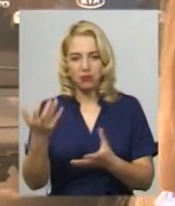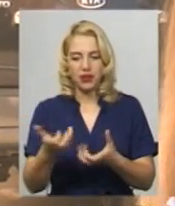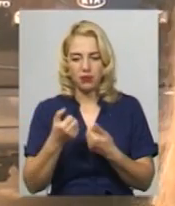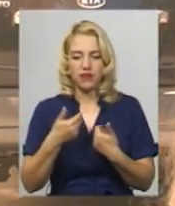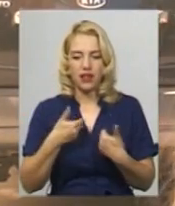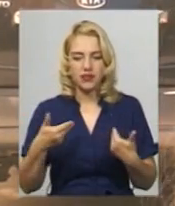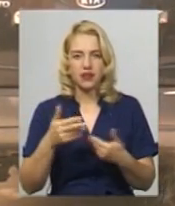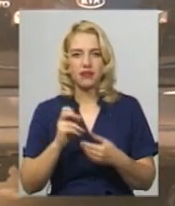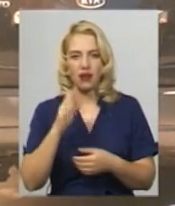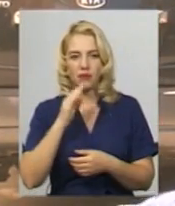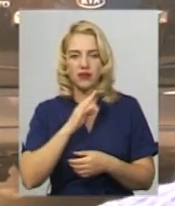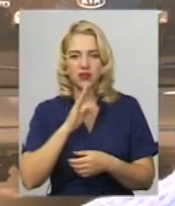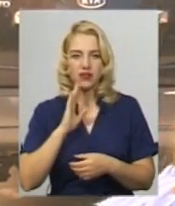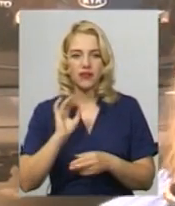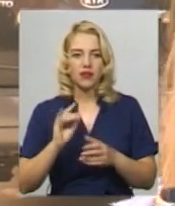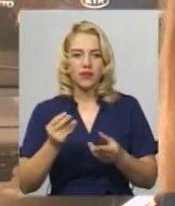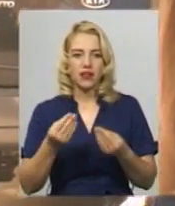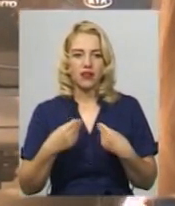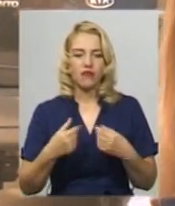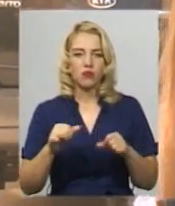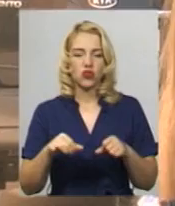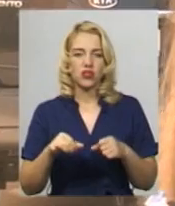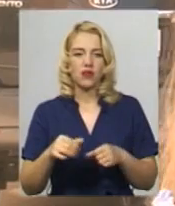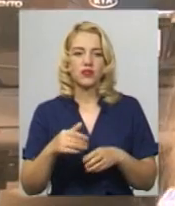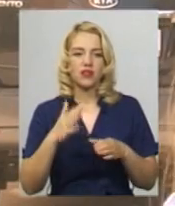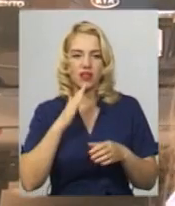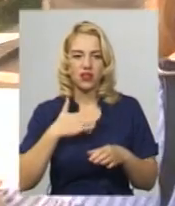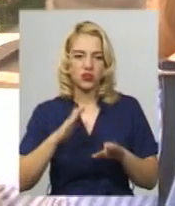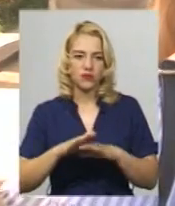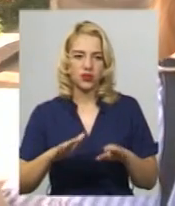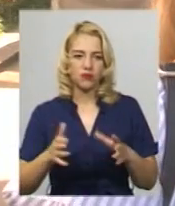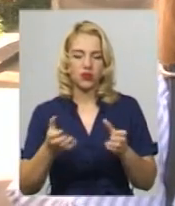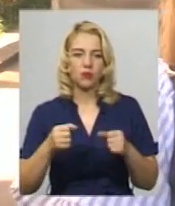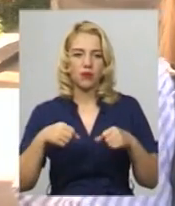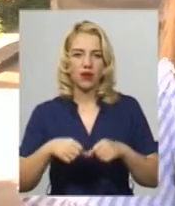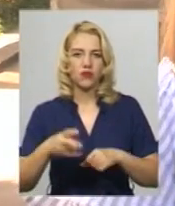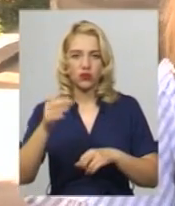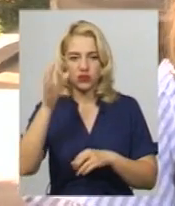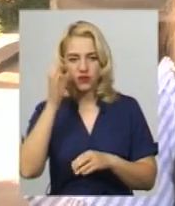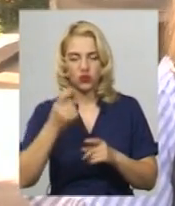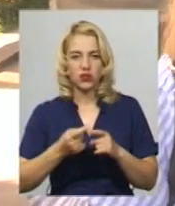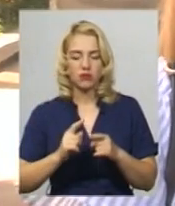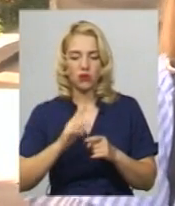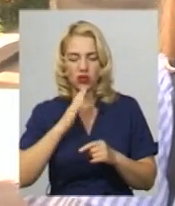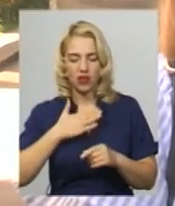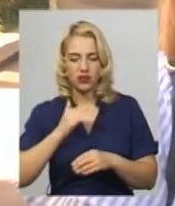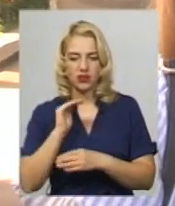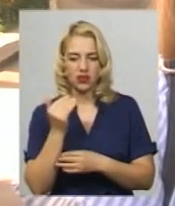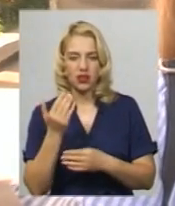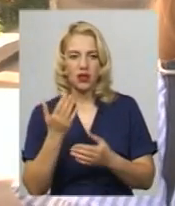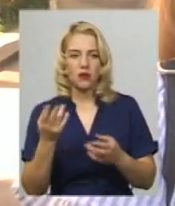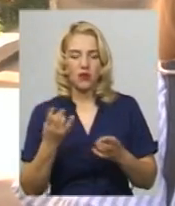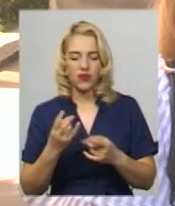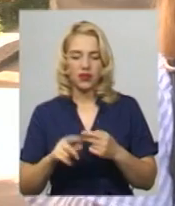надав нам можливість нашим дітям отримати право на освіту. Моя дитина має через декілька тижнів піти в